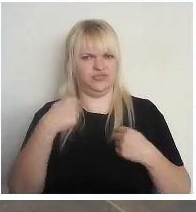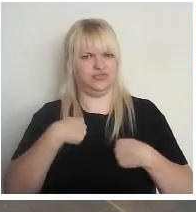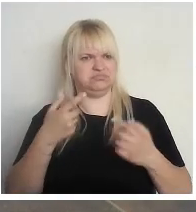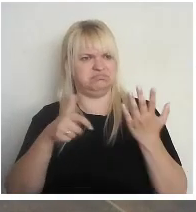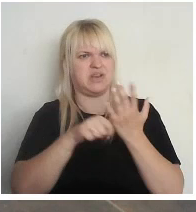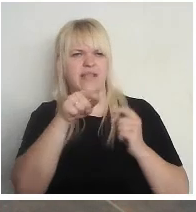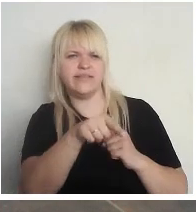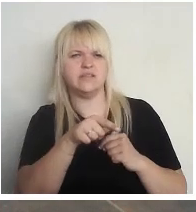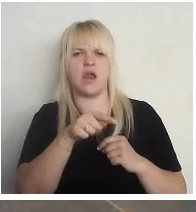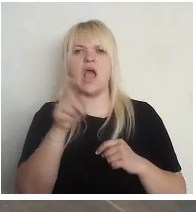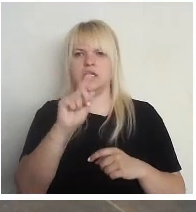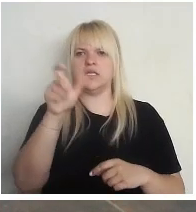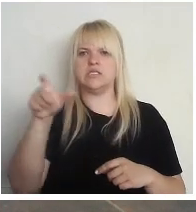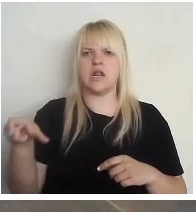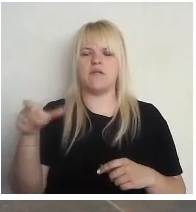cilvēkiem, kuriem nav Latvijas,